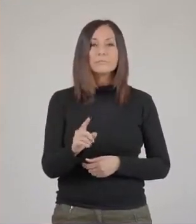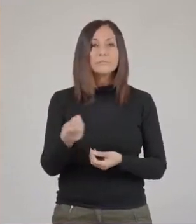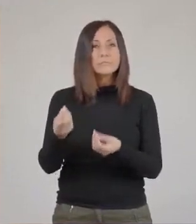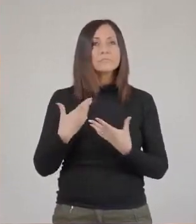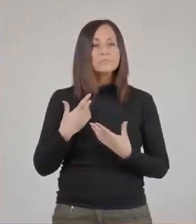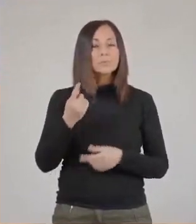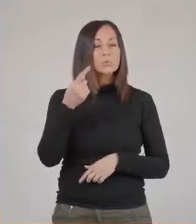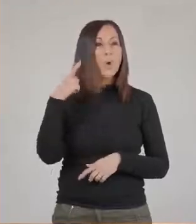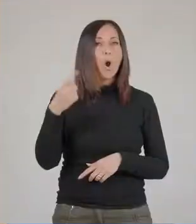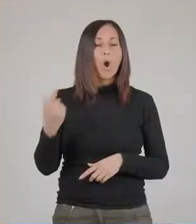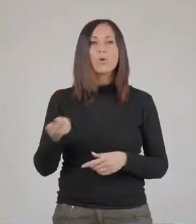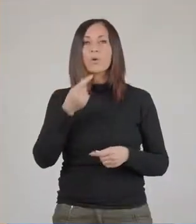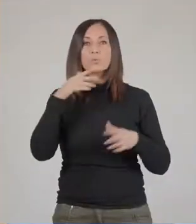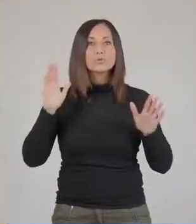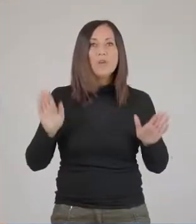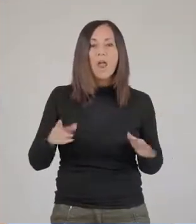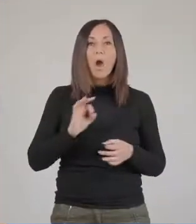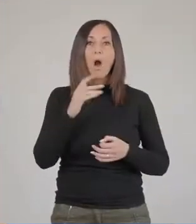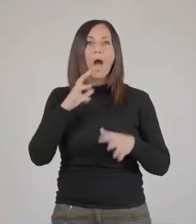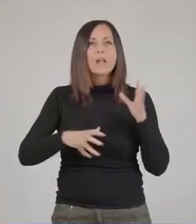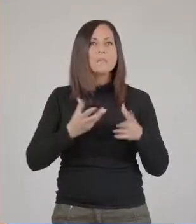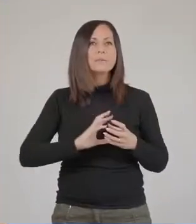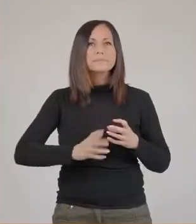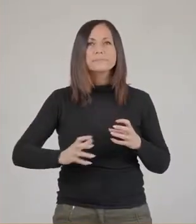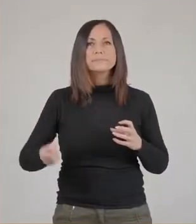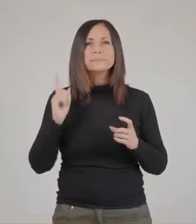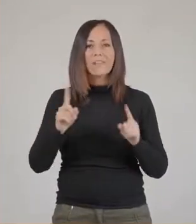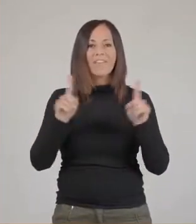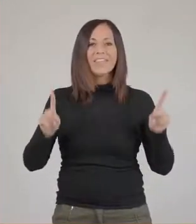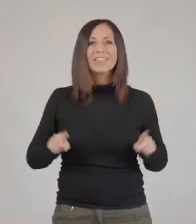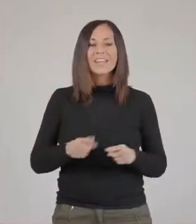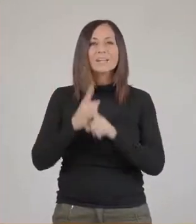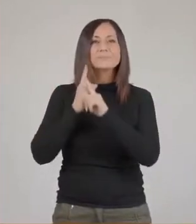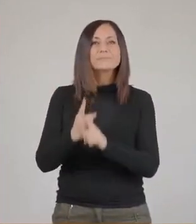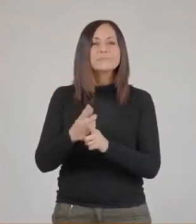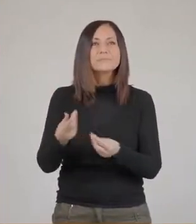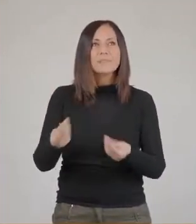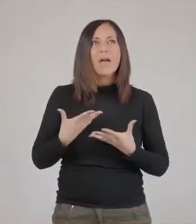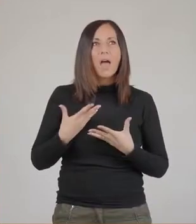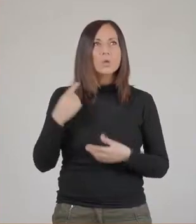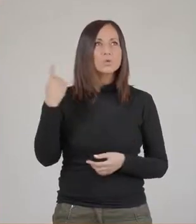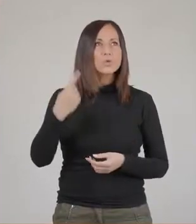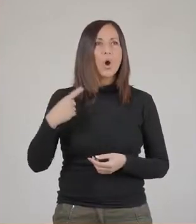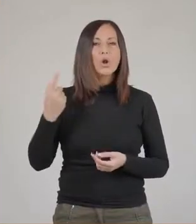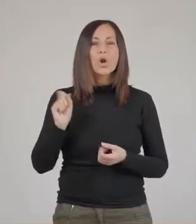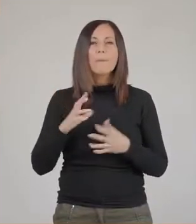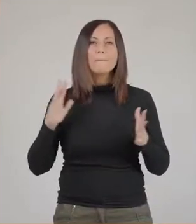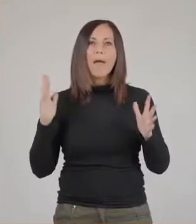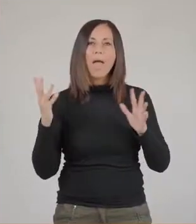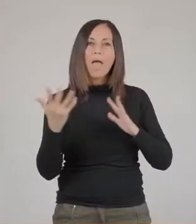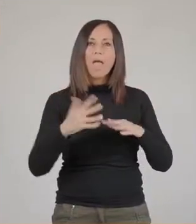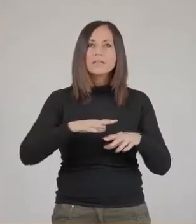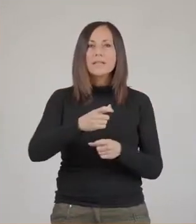suoni di soprattutto uccelli e anche altri animali che in qualche modo animano le vetrine e creare una sorta di paesaggio sonoro